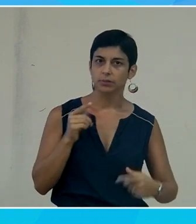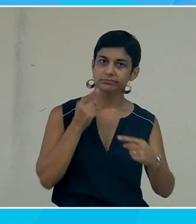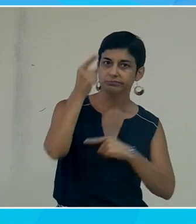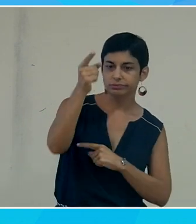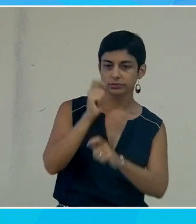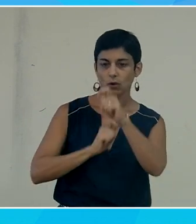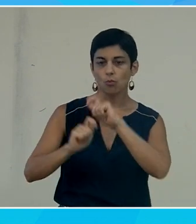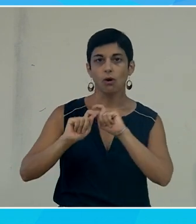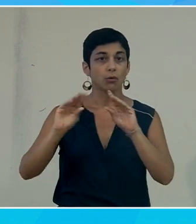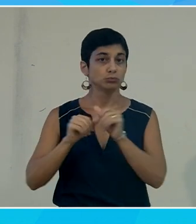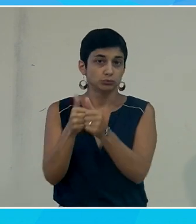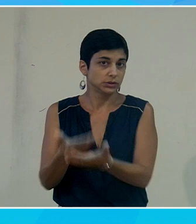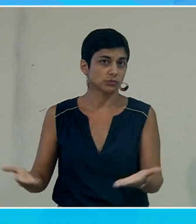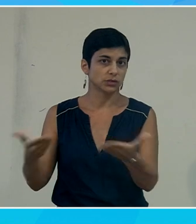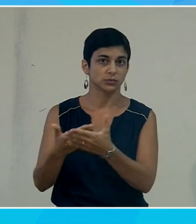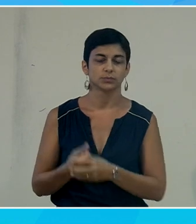de situation.